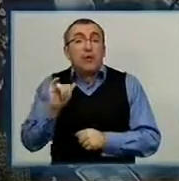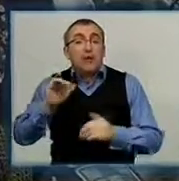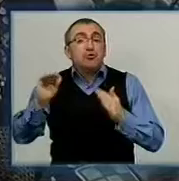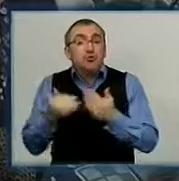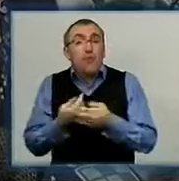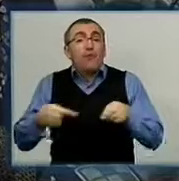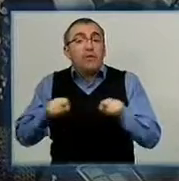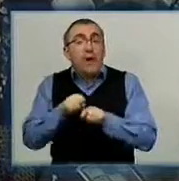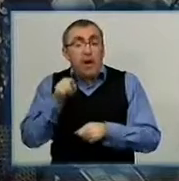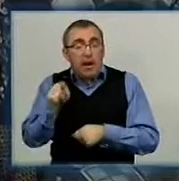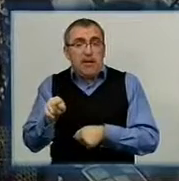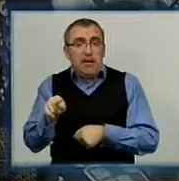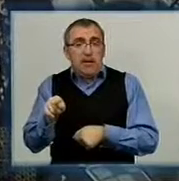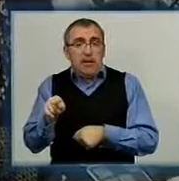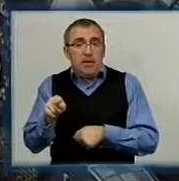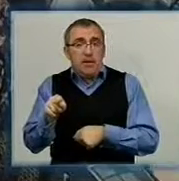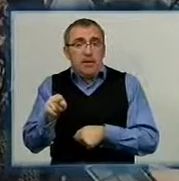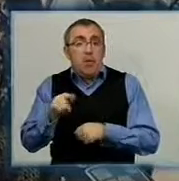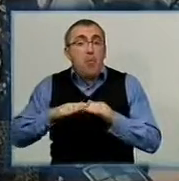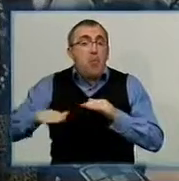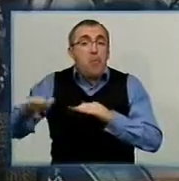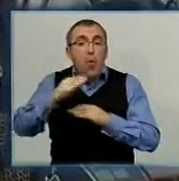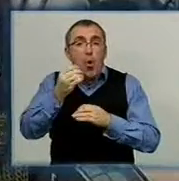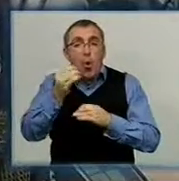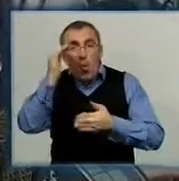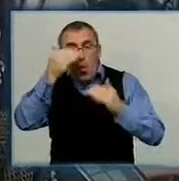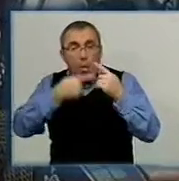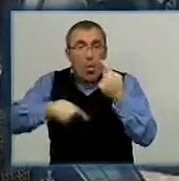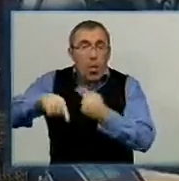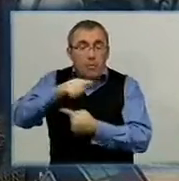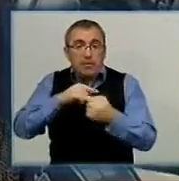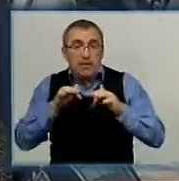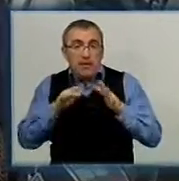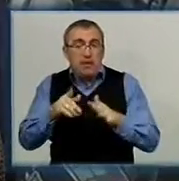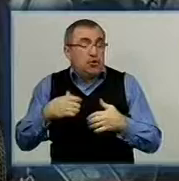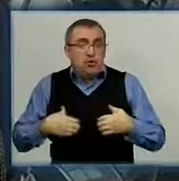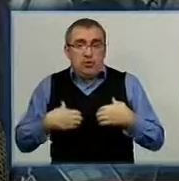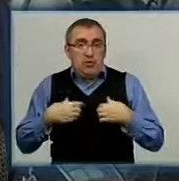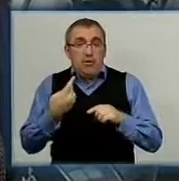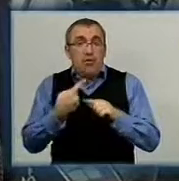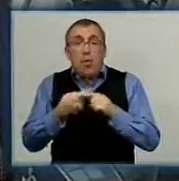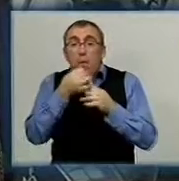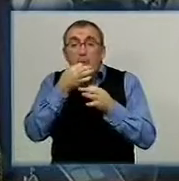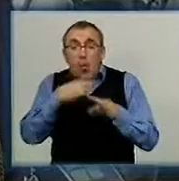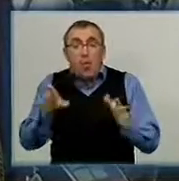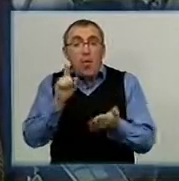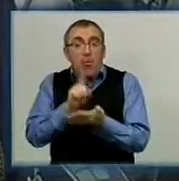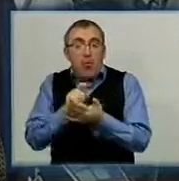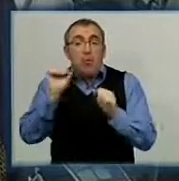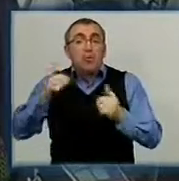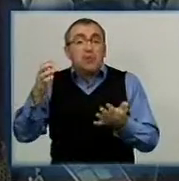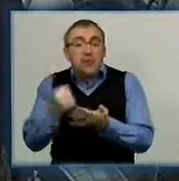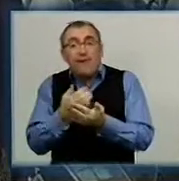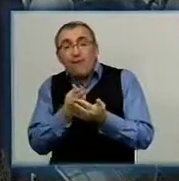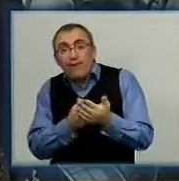таки, такий поле для корупційних дій, просто жах. Ви ж розумієте, що в будь-якому податку можна знайти